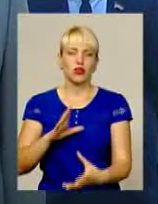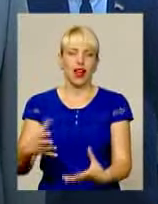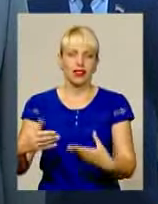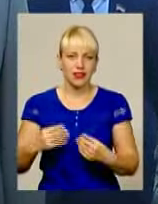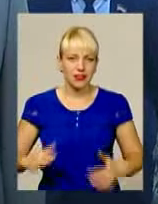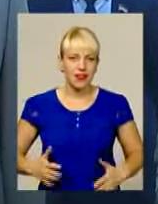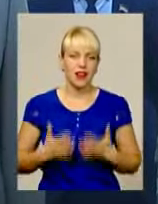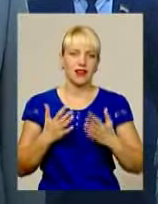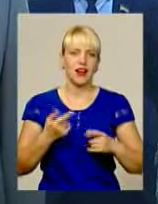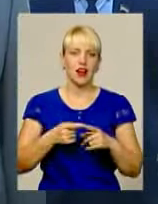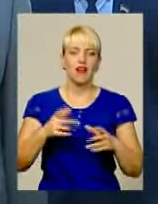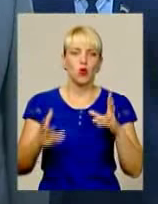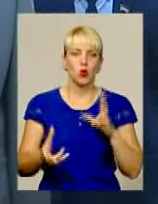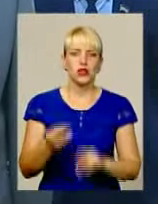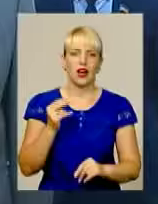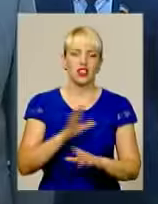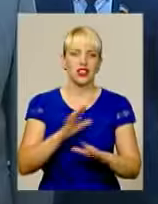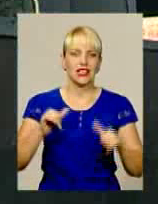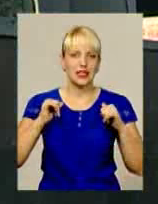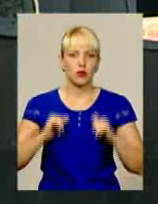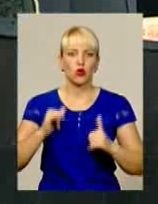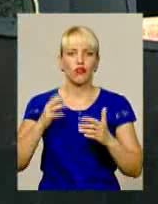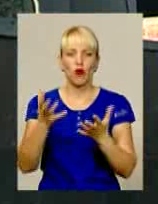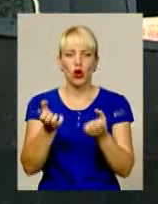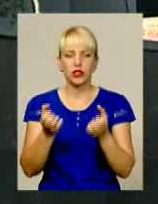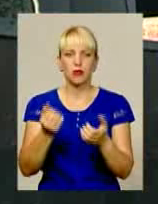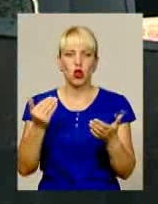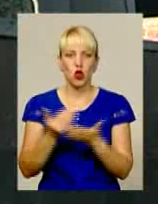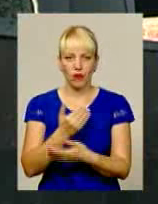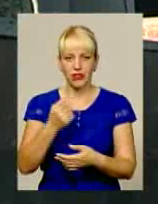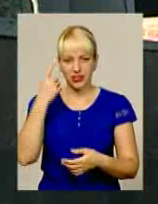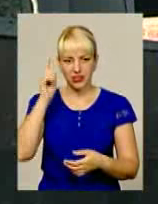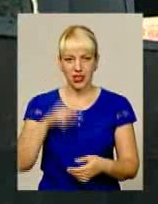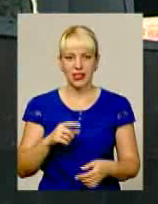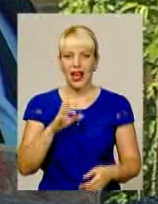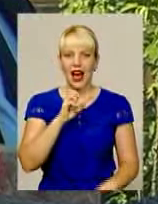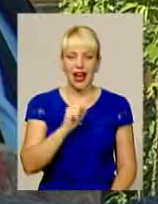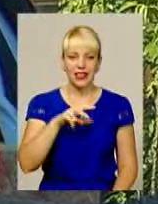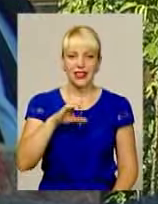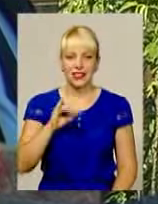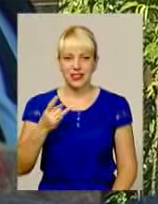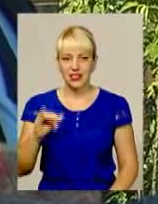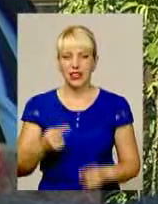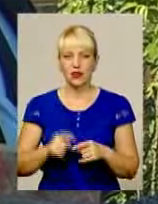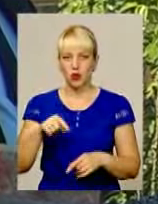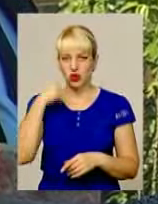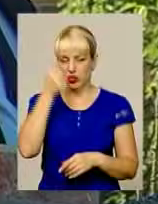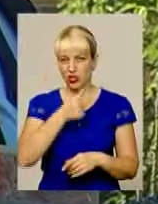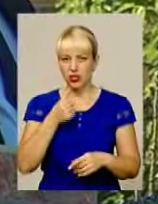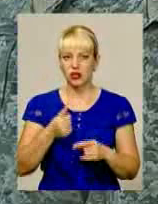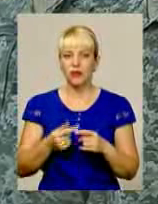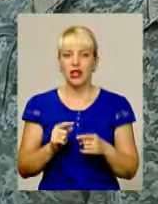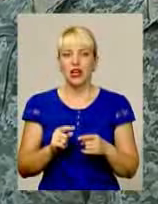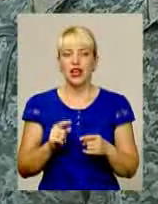заспокоюватись в одержанні нових знань. Аліна Сєра серед цьогорічних першокурсників. Дівчина до Хмельницького